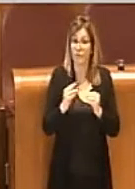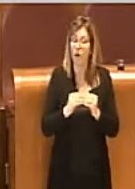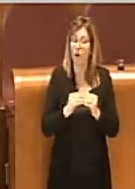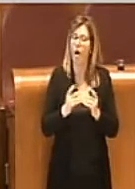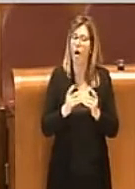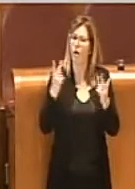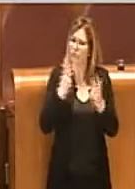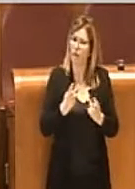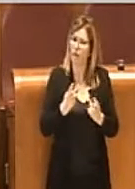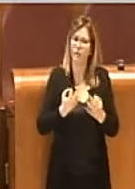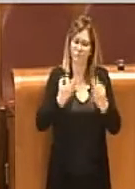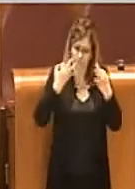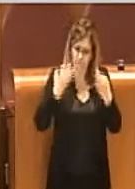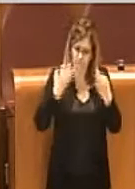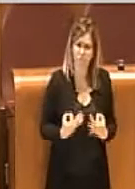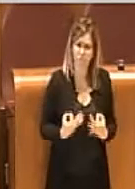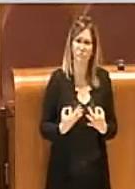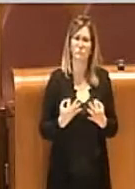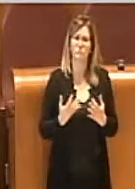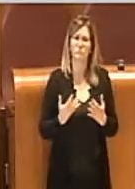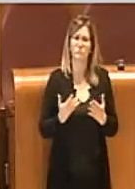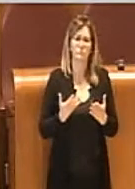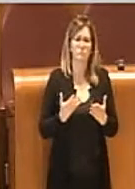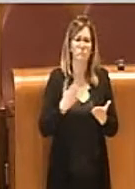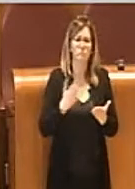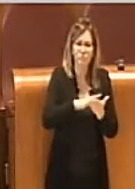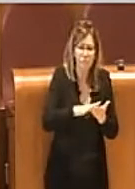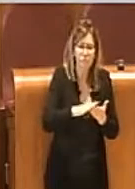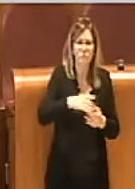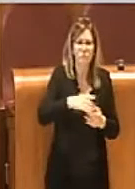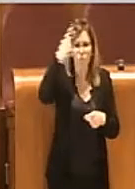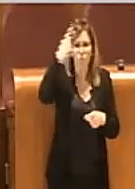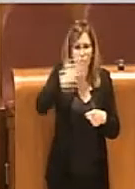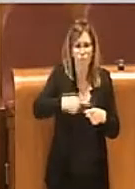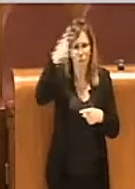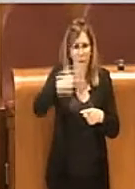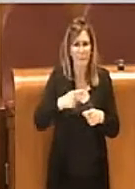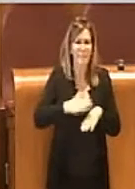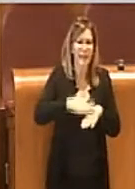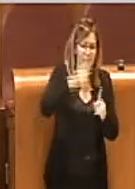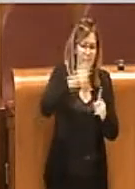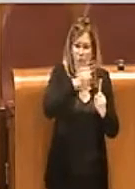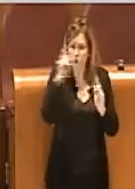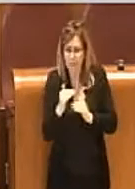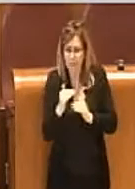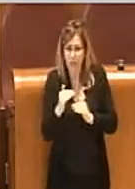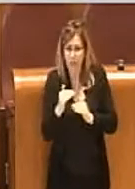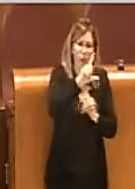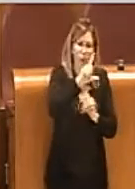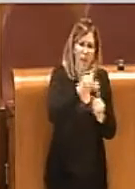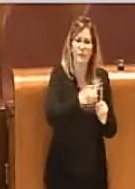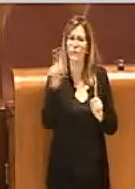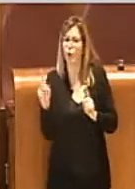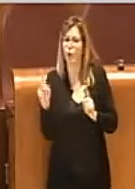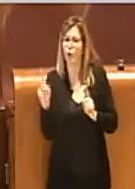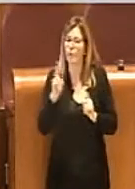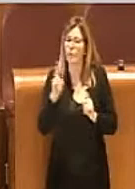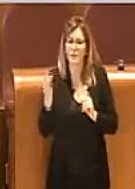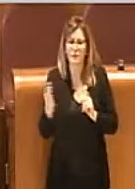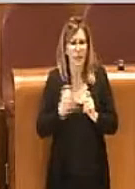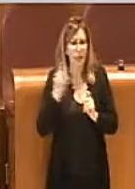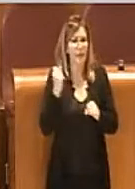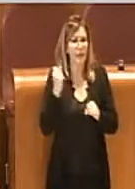determinazione, lo sta facendo dalla mattina alla sera, dal lunedì alla domenica. Perciò, ecco, diciamo,